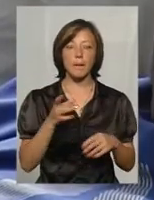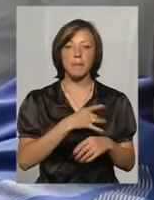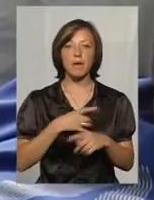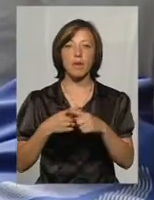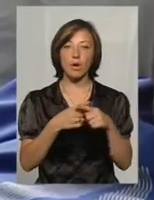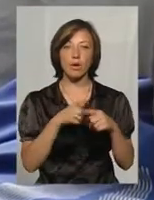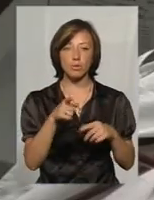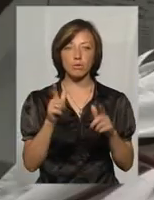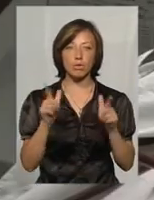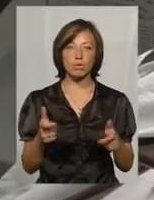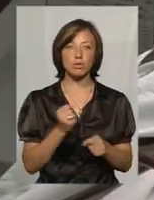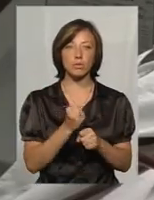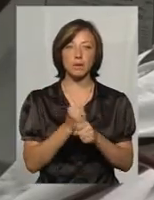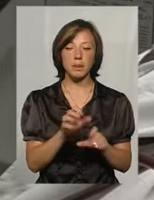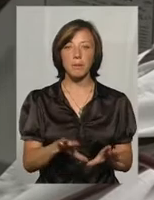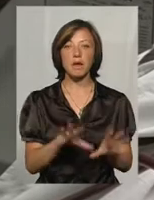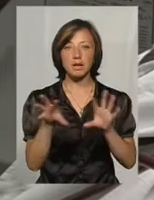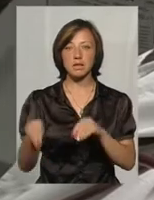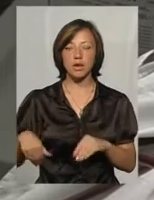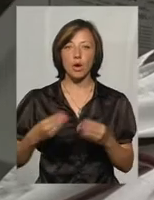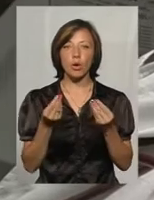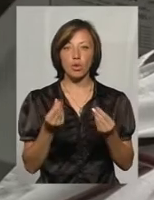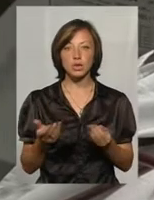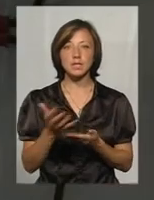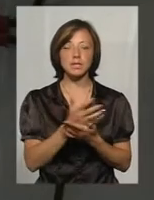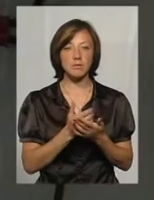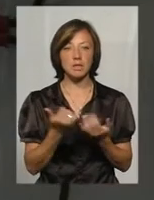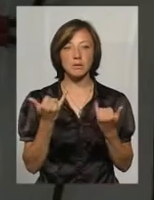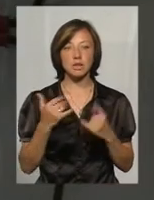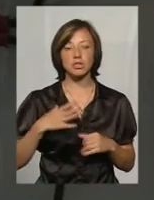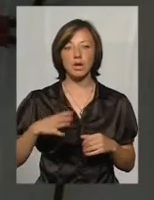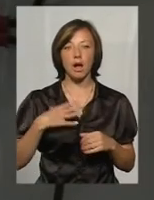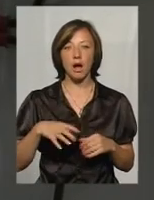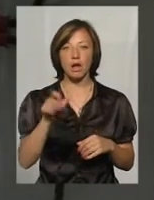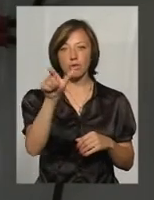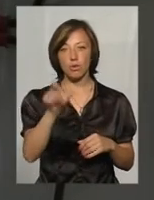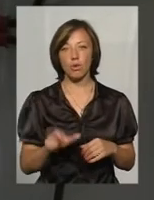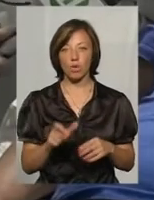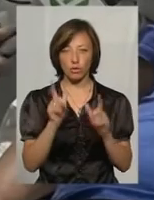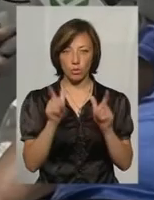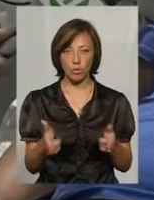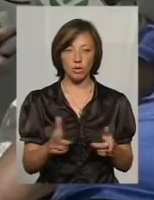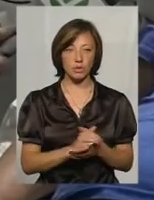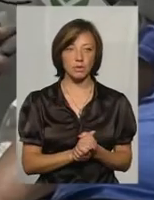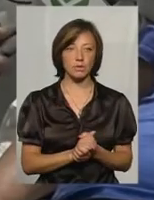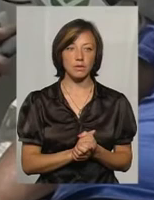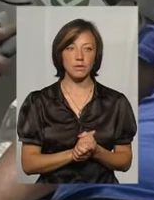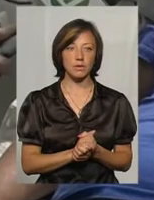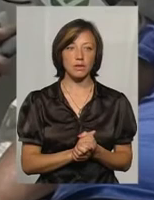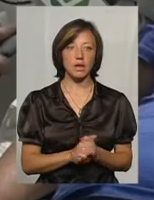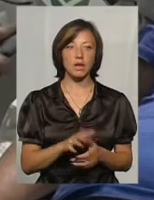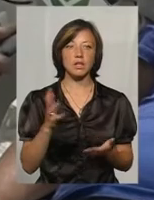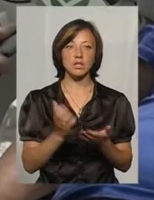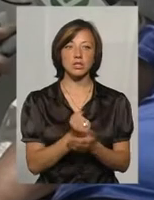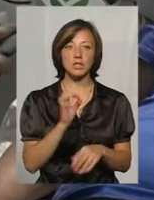і пана Анатолію погодились зробити пересадку. І гроші вже зібрали. Тепер чекають донора. Найшли хворобу у мене